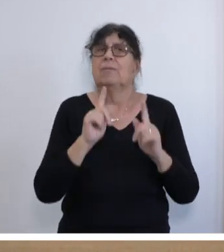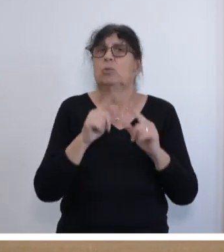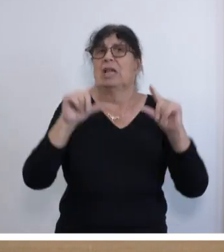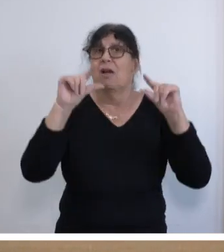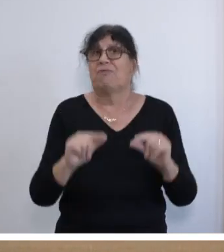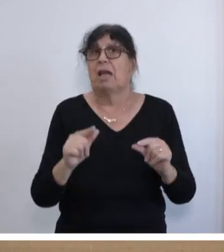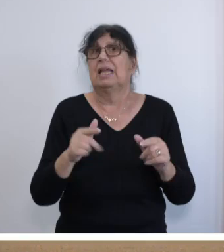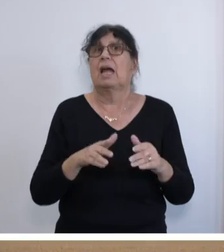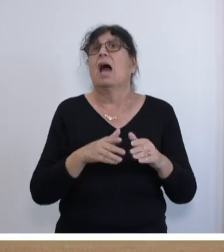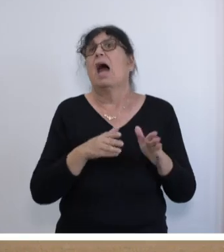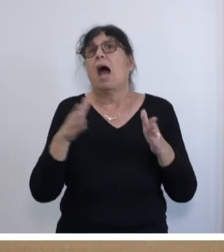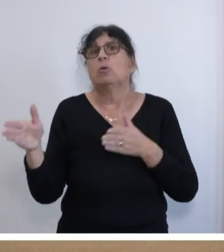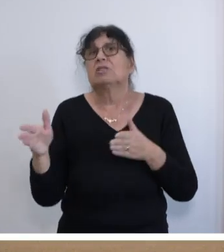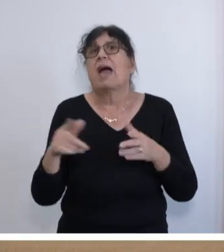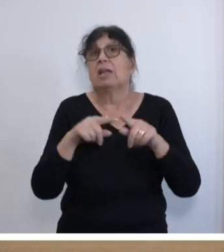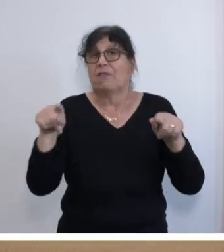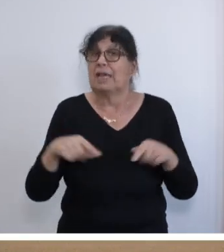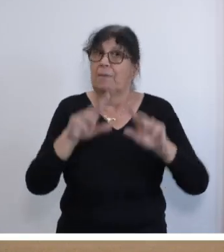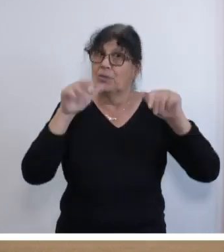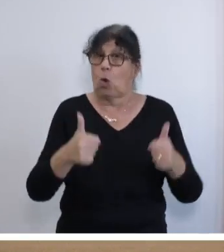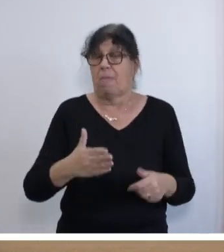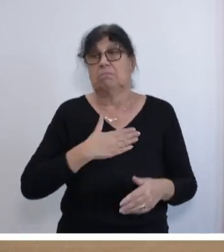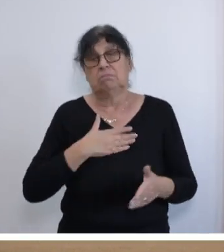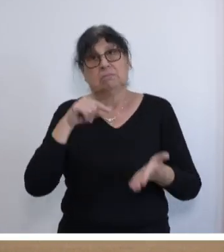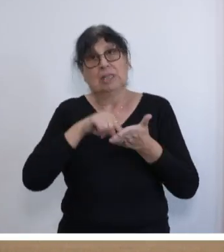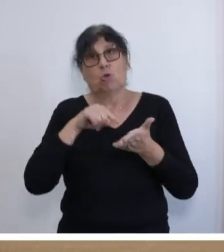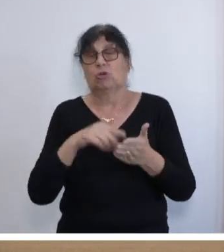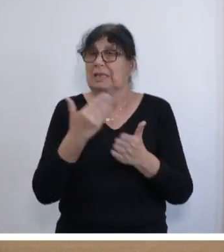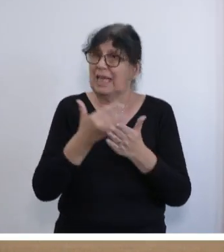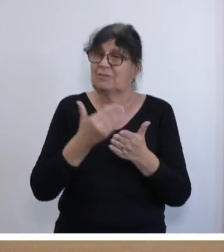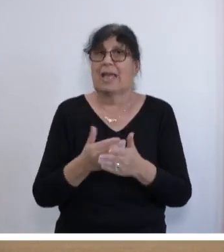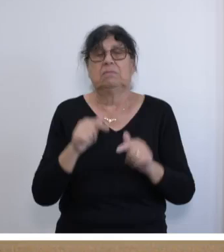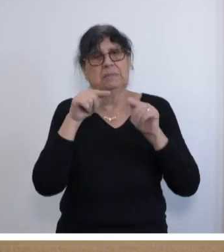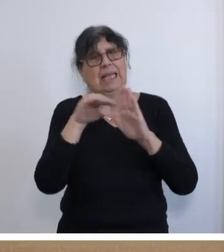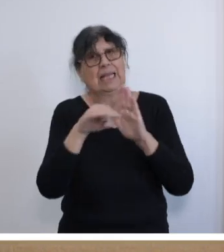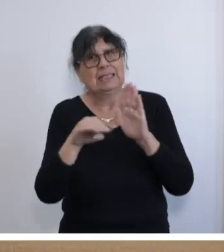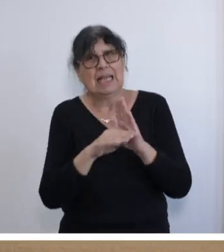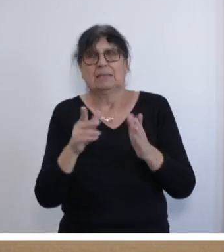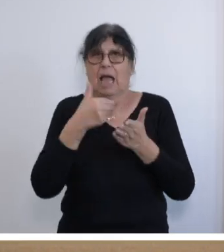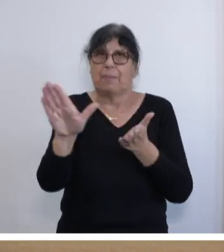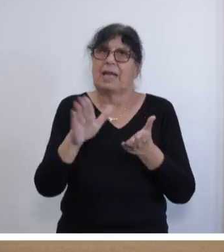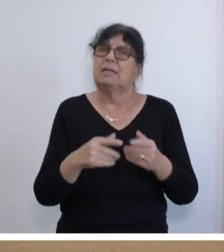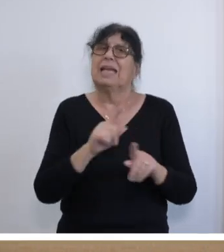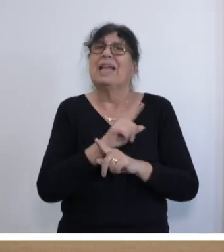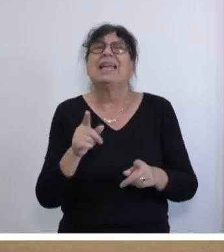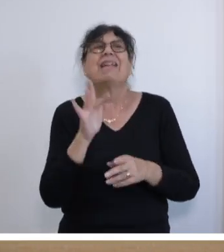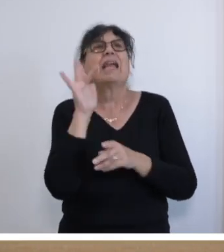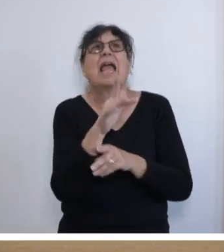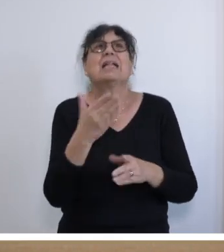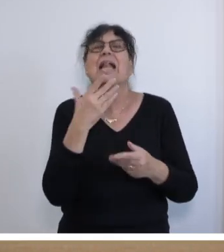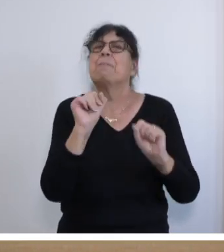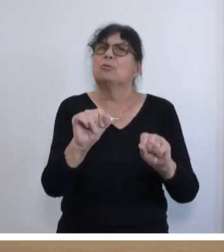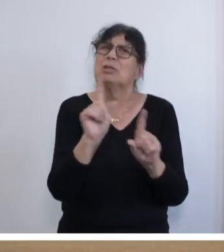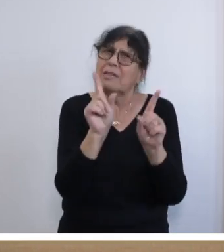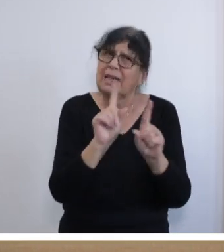Ausgleichsflächen, die tatsächlich diesen Ausgleich bringen. Nochmal, unsere Argumente sind da erschlagen, deswegen werden wir das Gesetz in der Form ablehnen. Nicht, weil wir gegen Klimaschutz sind, ganz im